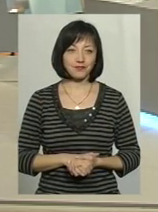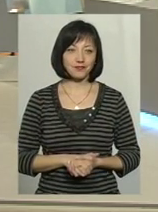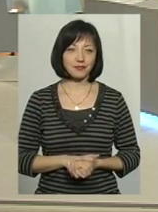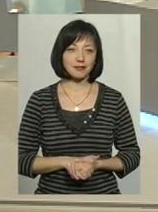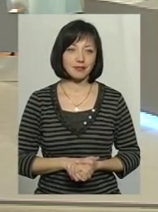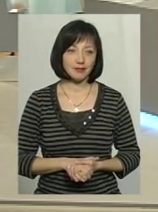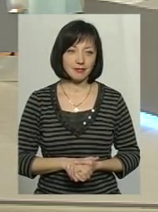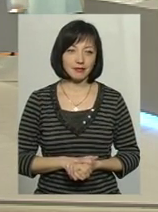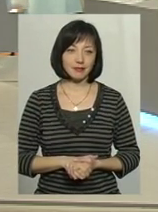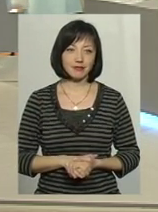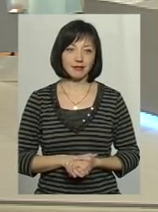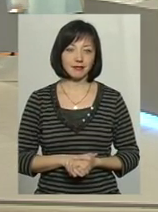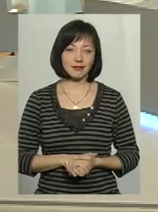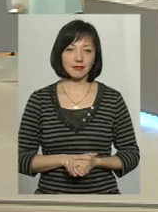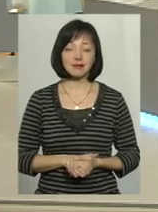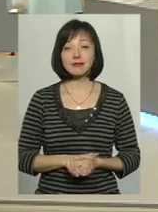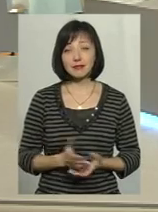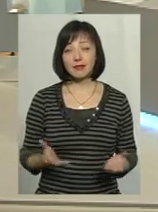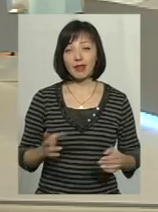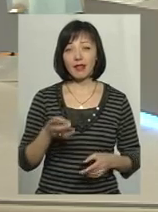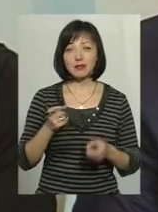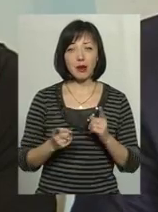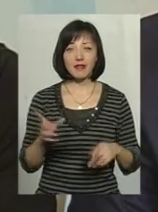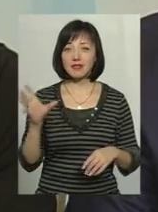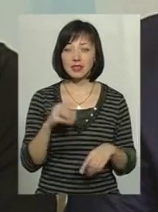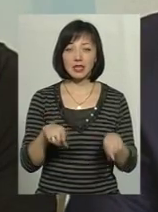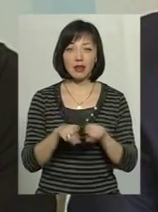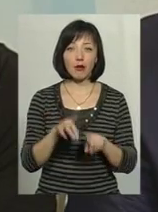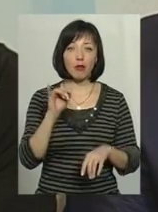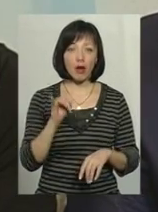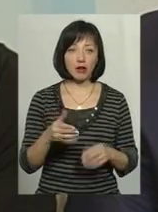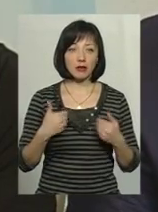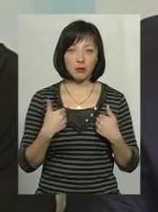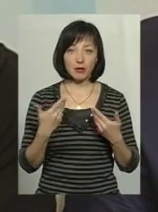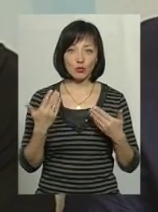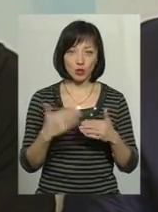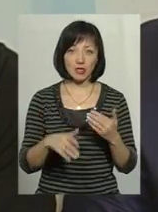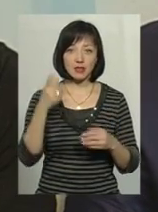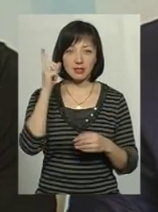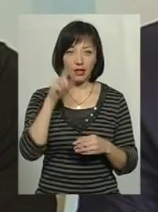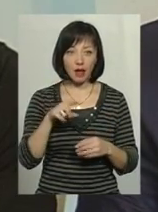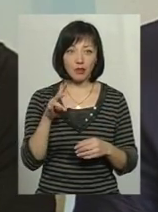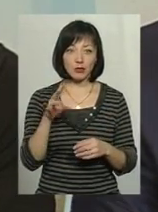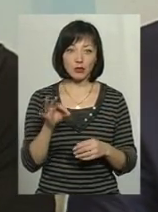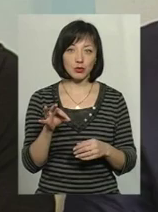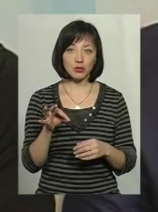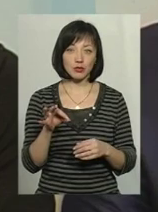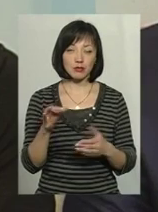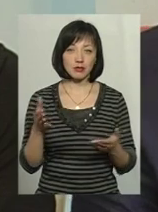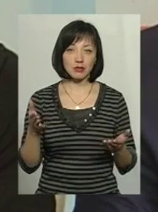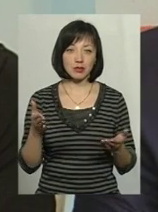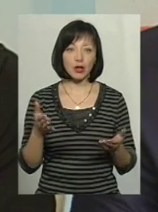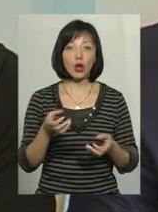інгрустований, так? Але, але насправді не все так багато, тому що, можна, ми вже знаємо, але ми казати не можемо, ну, може виникнути така думка.